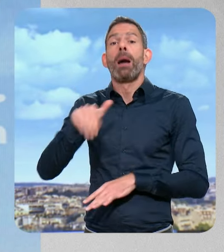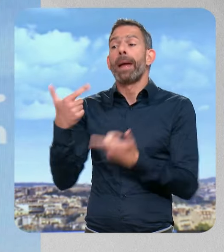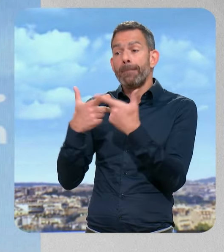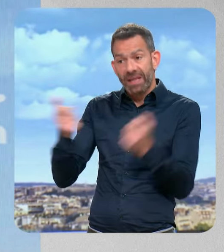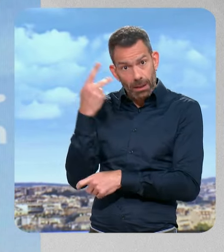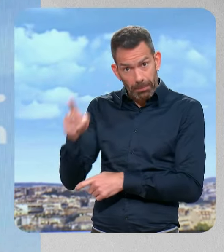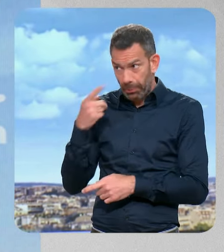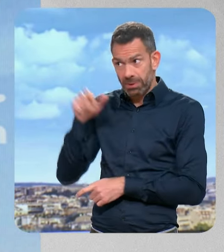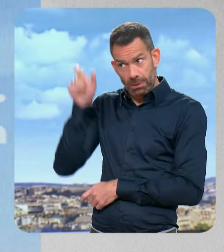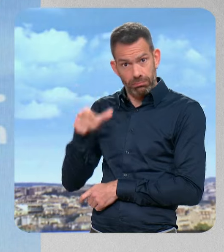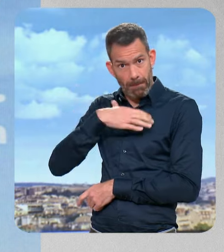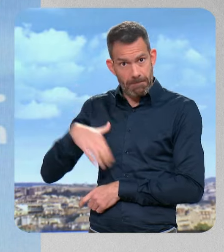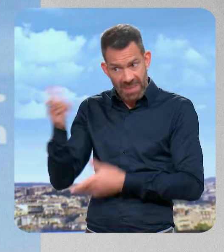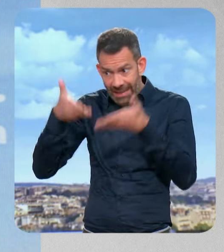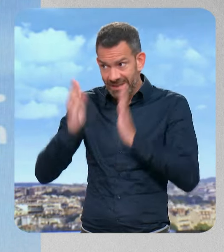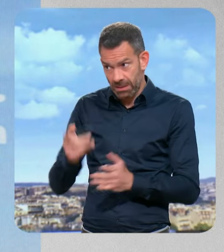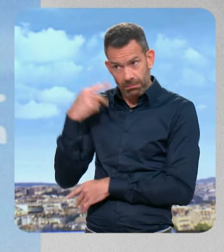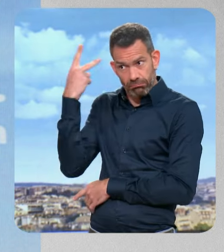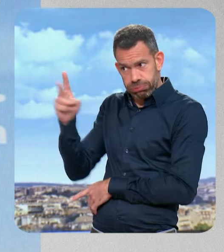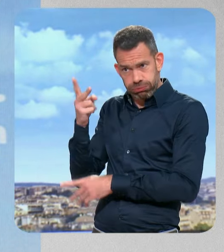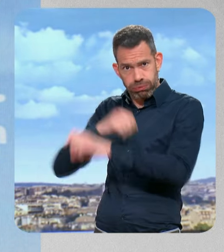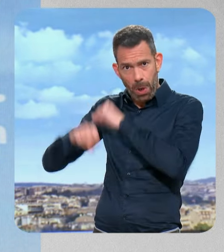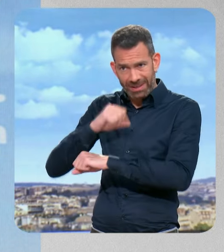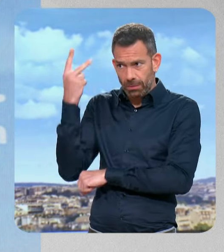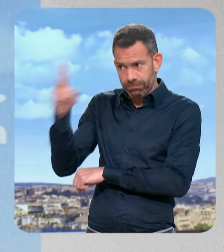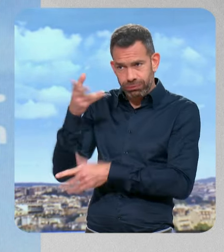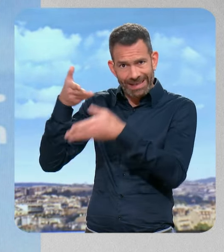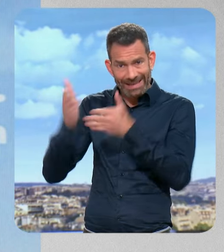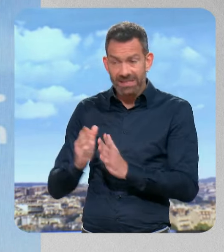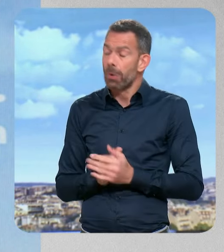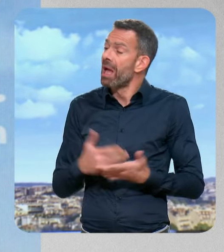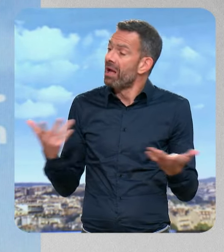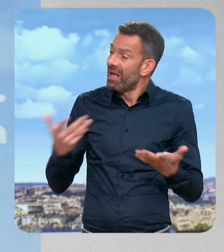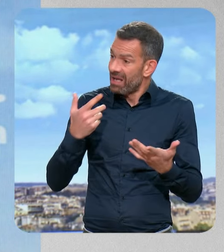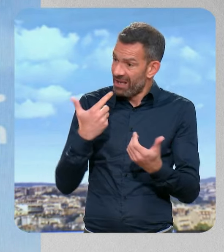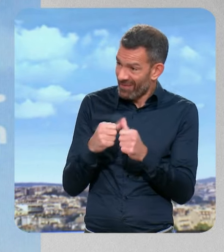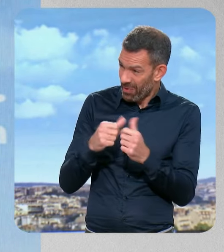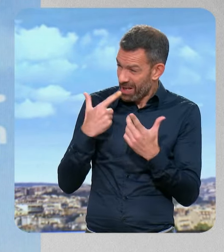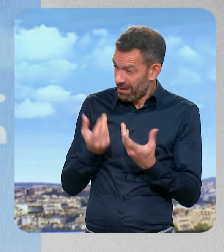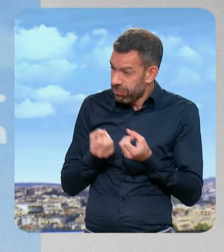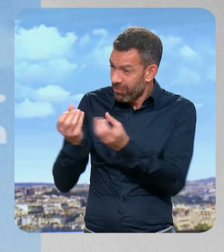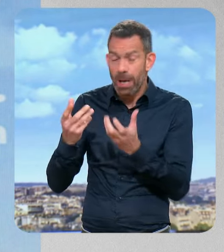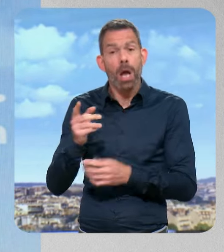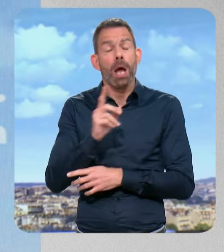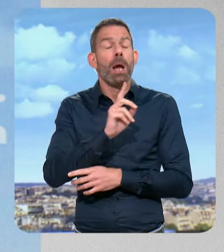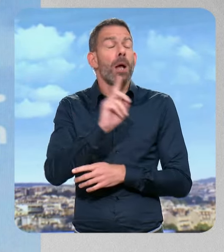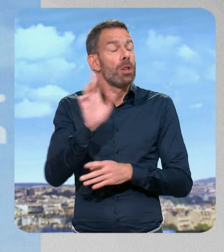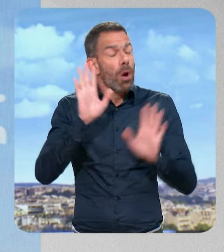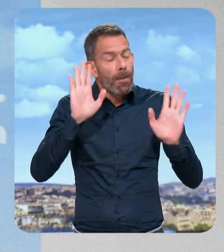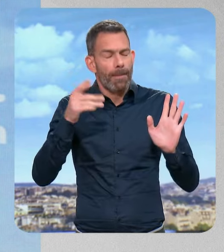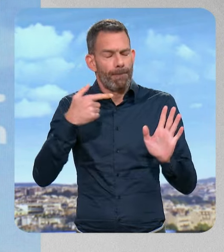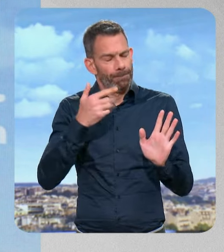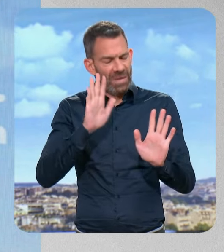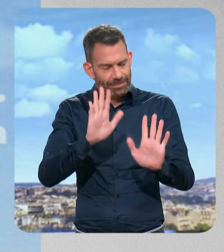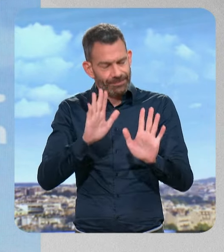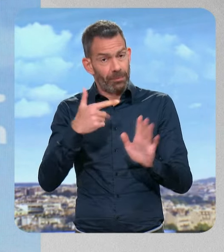C'est la libre administration des collectivités locales. Chaque maire doit pouvoir décider. que vous souhaitez ? Vous allez donner une impulsion politique ? Non, à titre personnel, je n'imagine